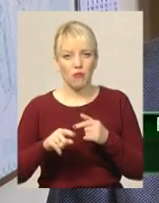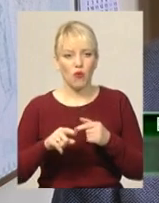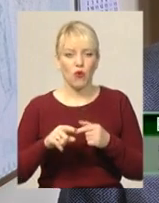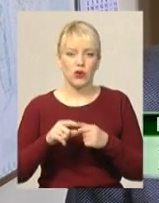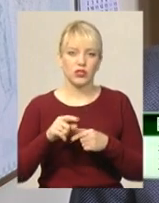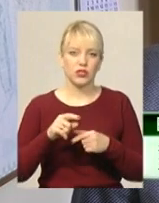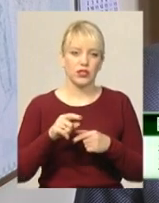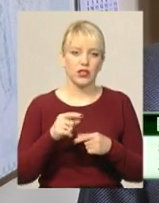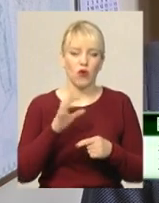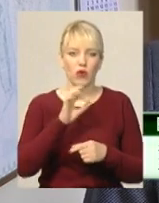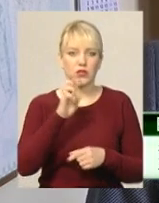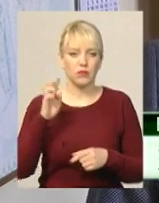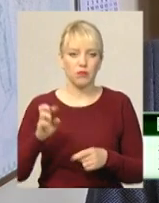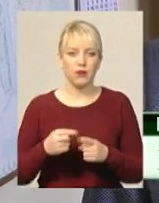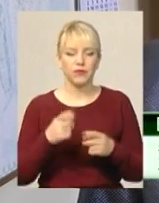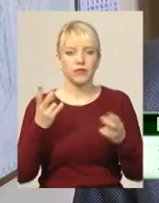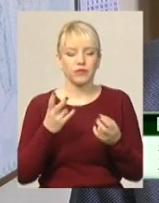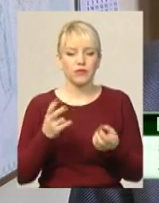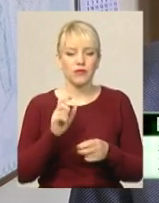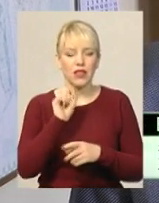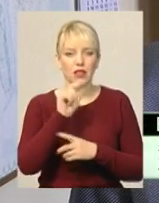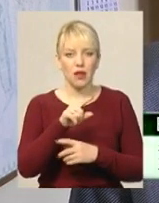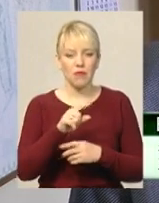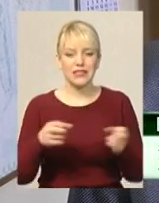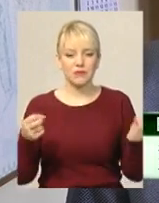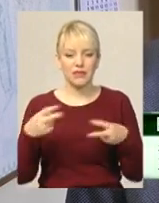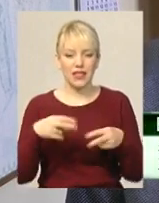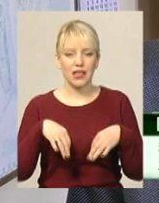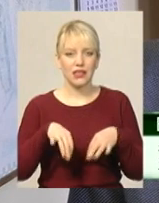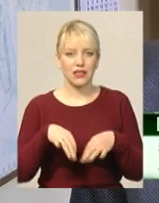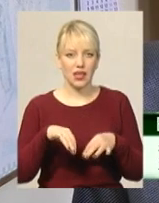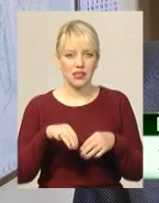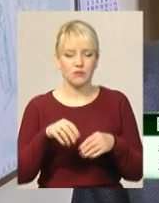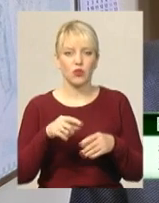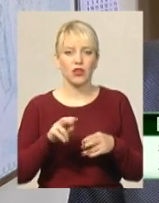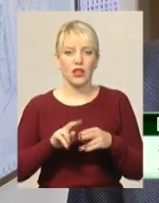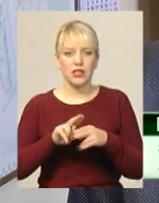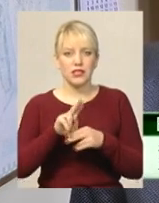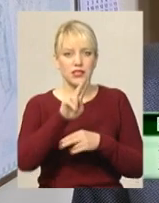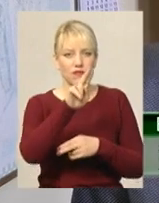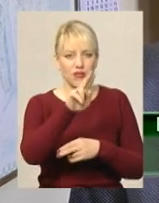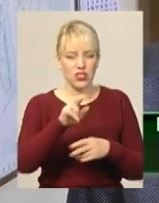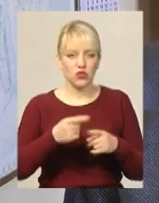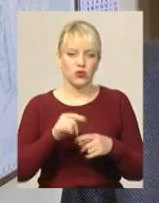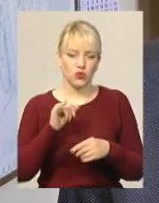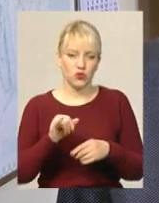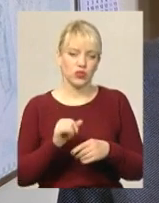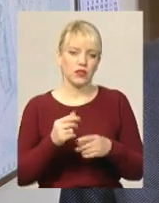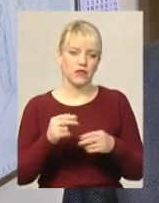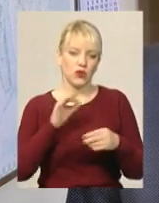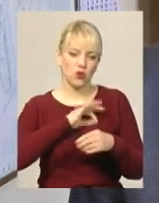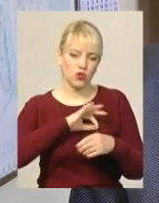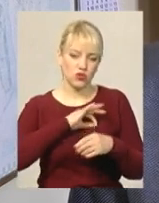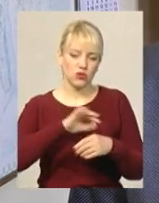з автопідйомною вишкою і використовують їхніх працівників, які мають доступ до